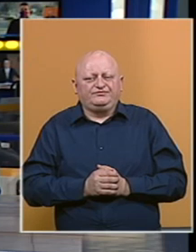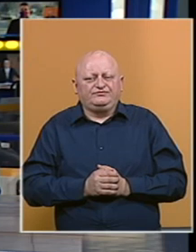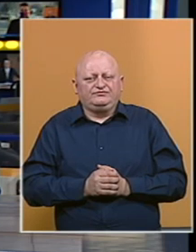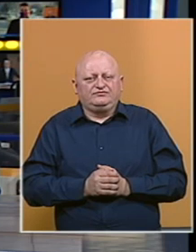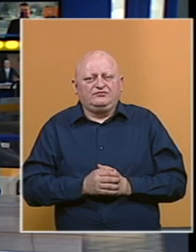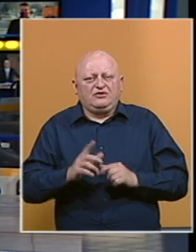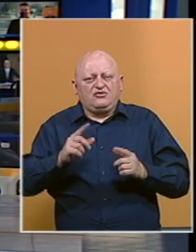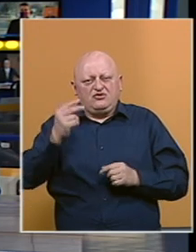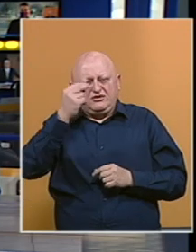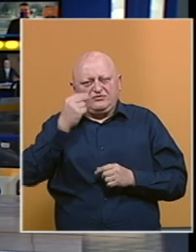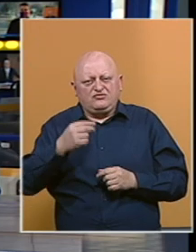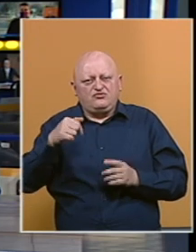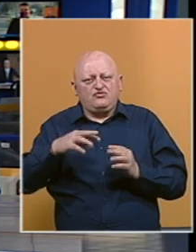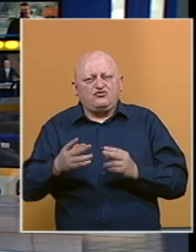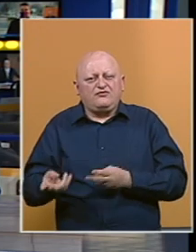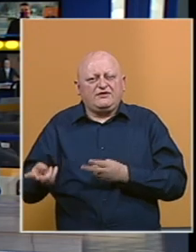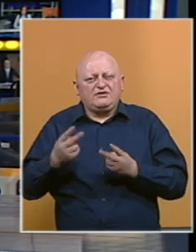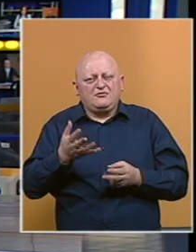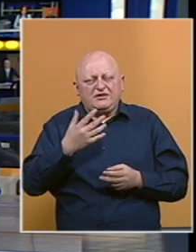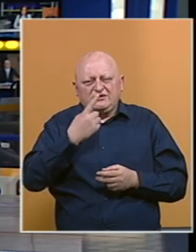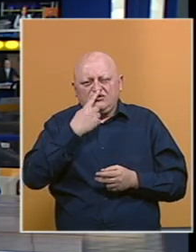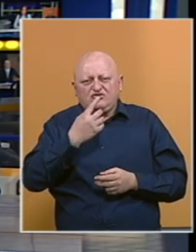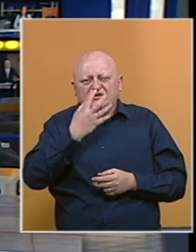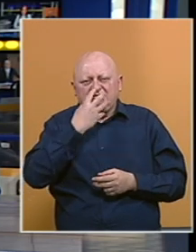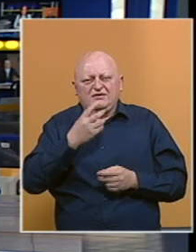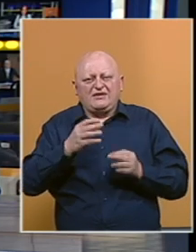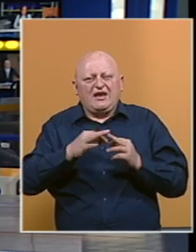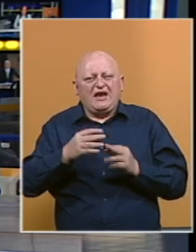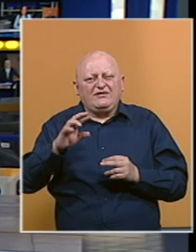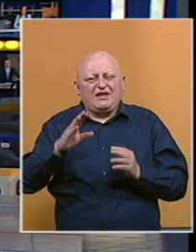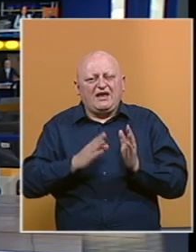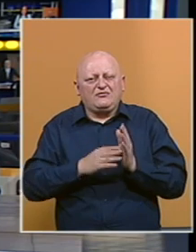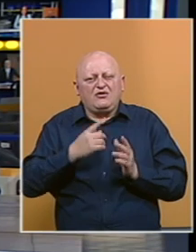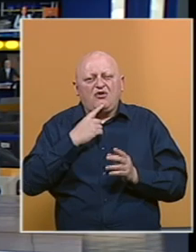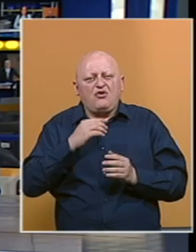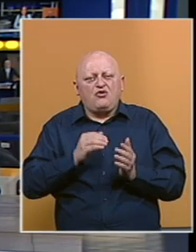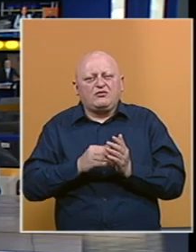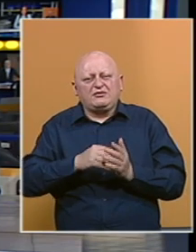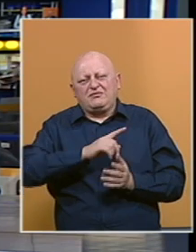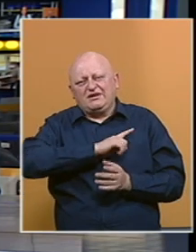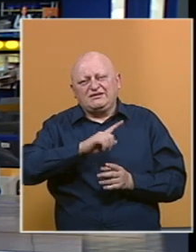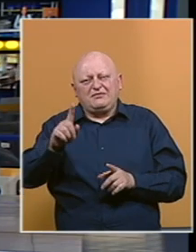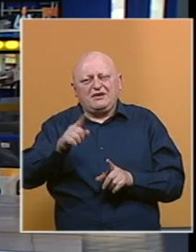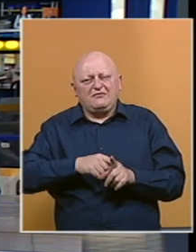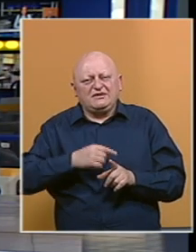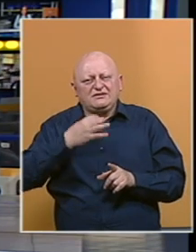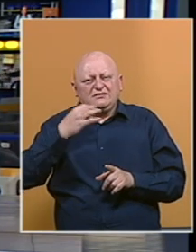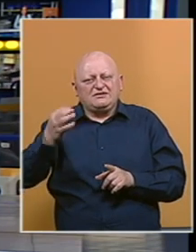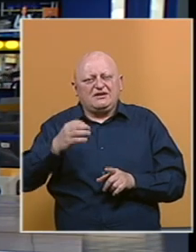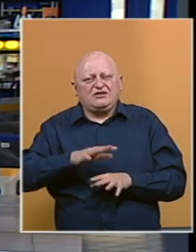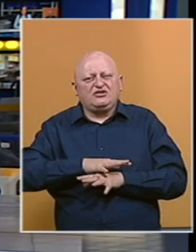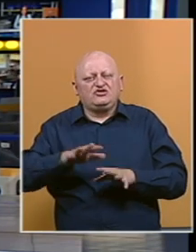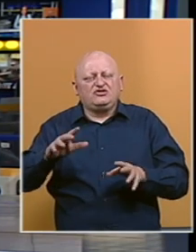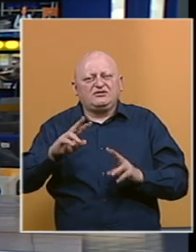U Republici Srpskoj u Junu je uvezeno 50 ruskih respiratora Aventa M, čija je upotreba bila zabranjena na